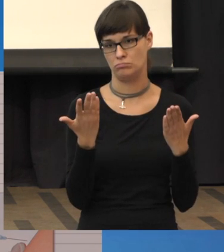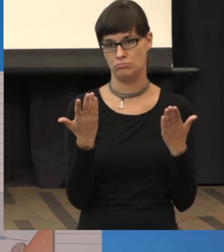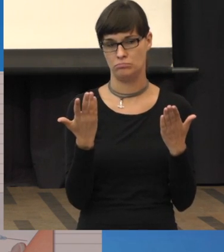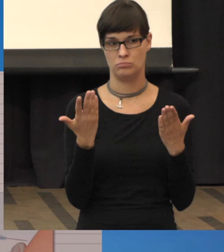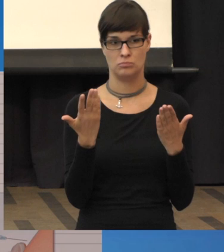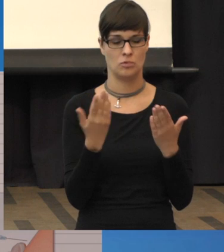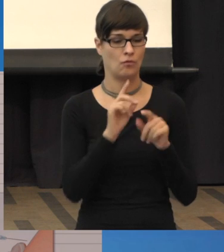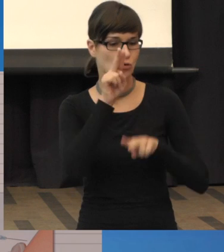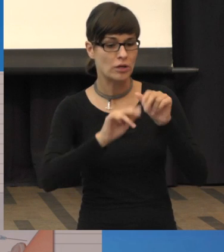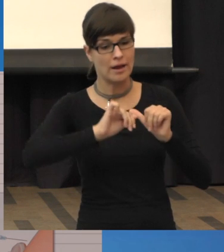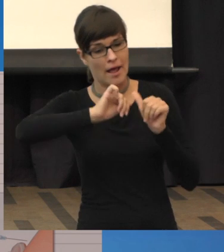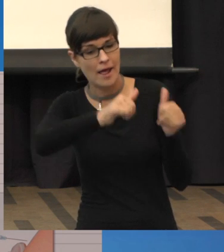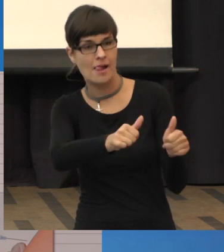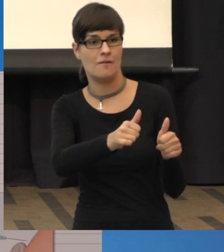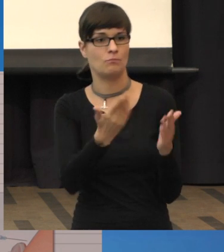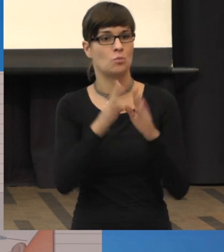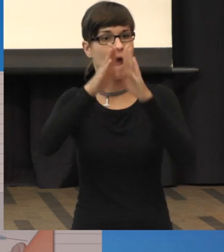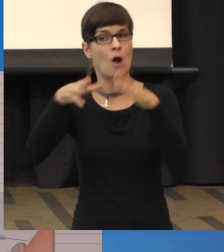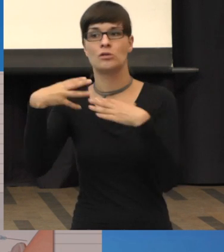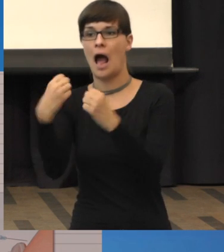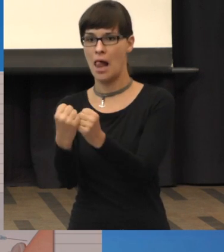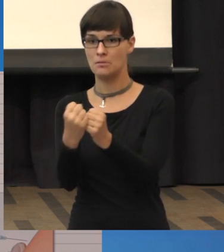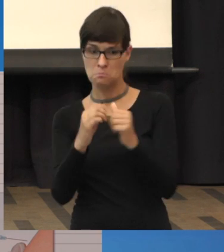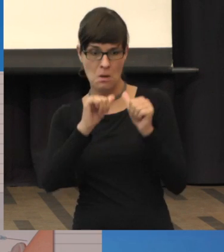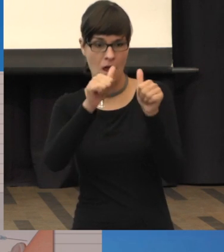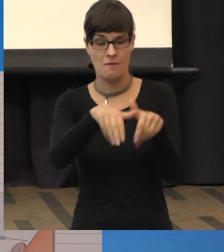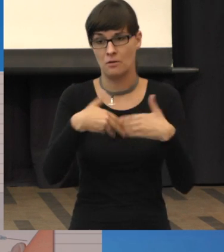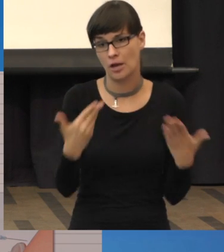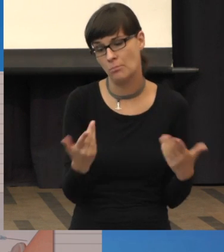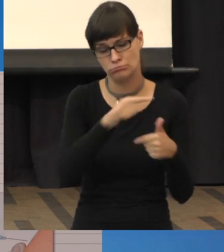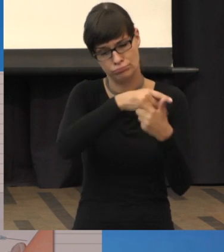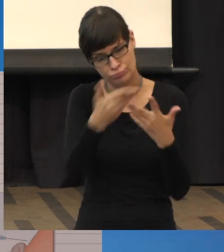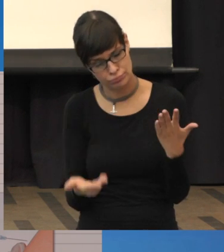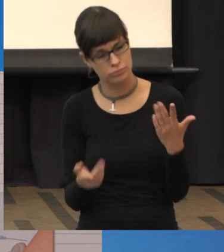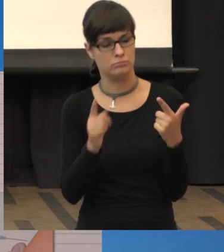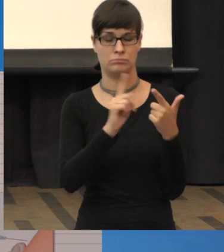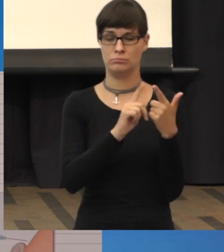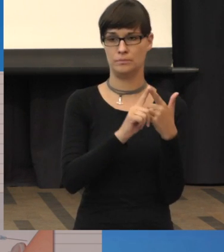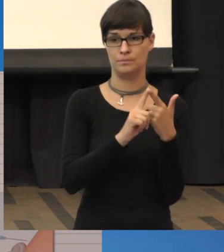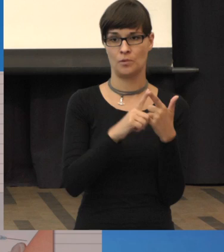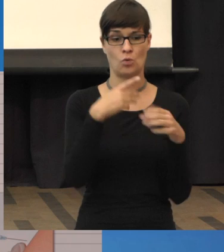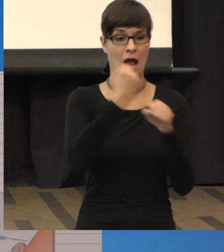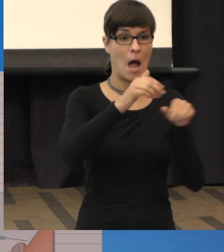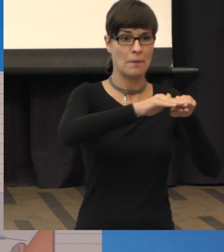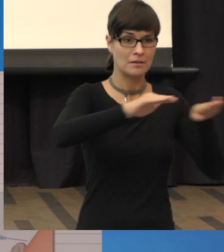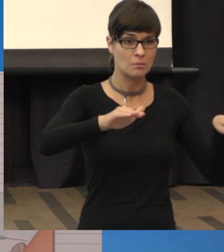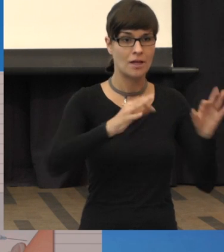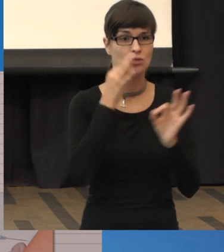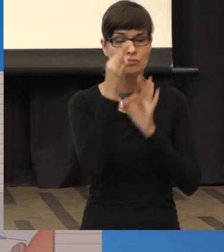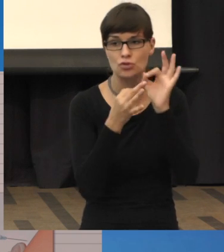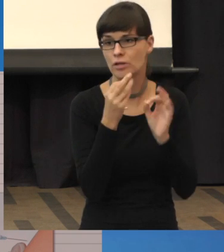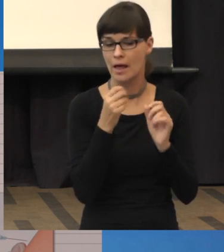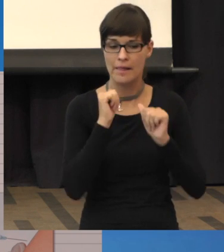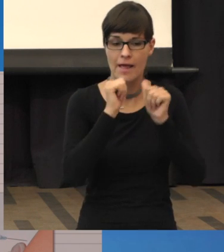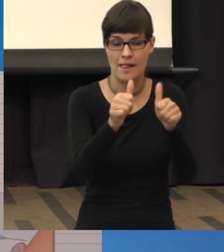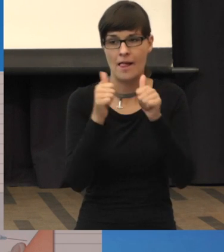Hilfen im Haushalt? Was gibt es für Hilfen am Arbeitsplatz zum Beispiel? Oder welche